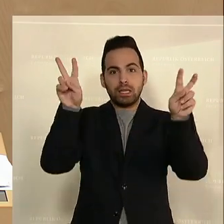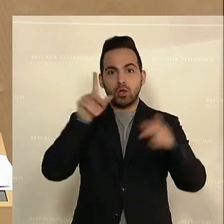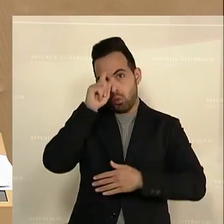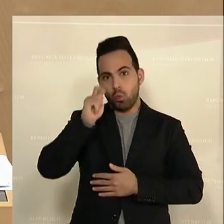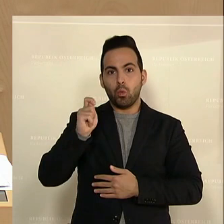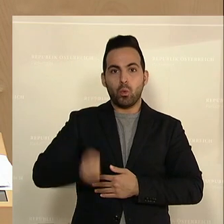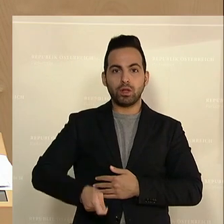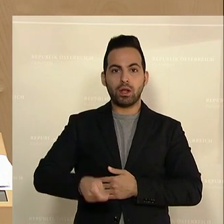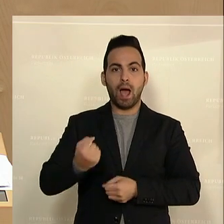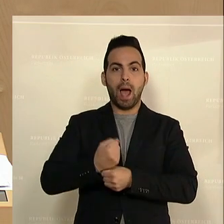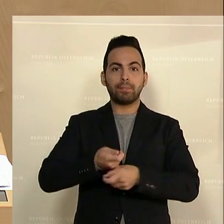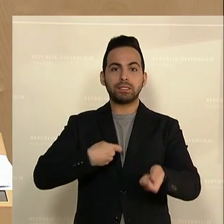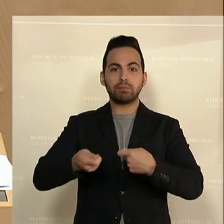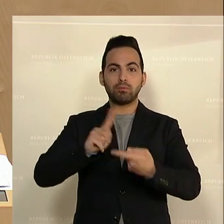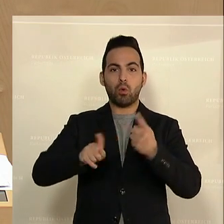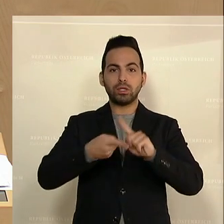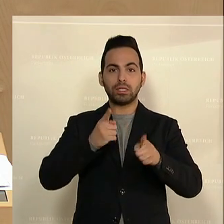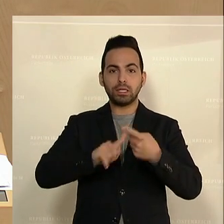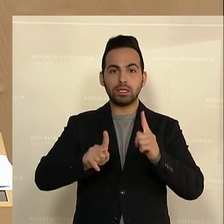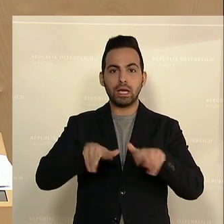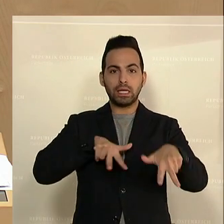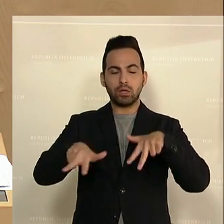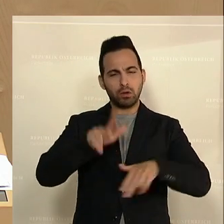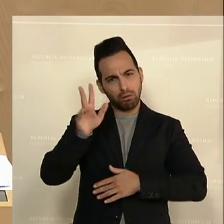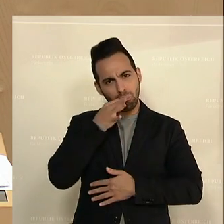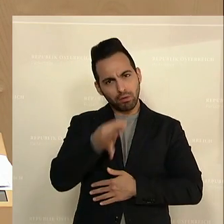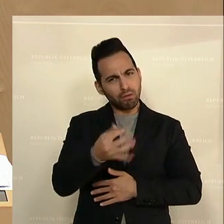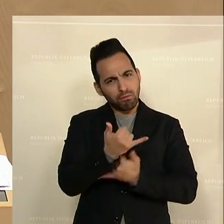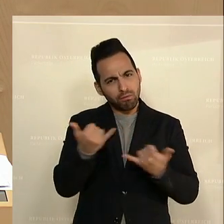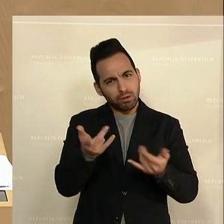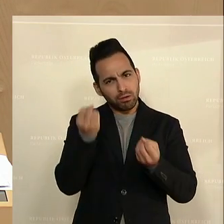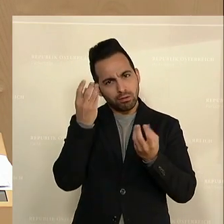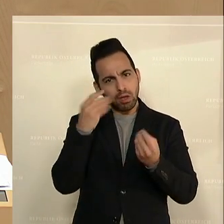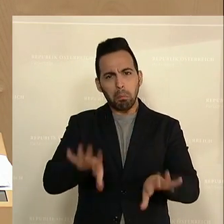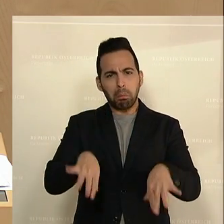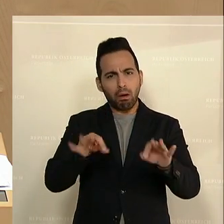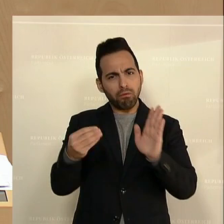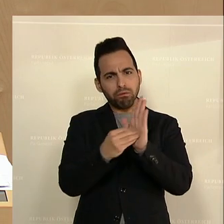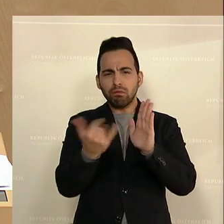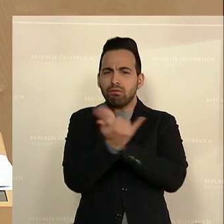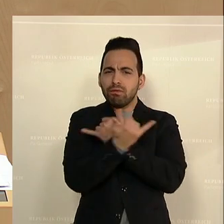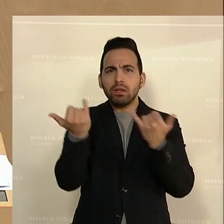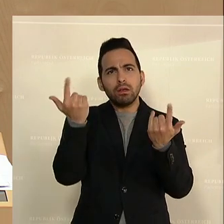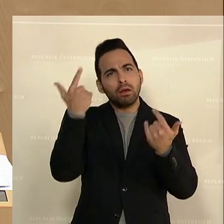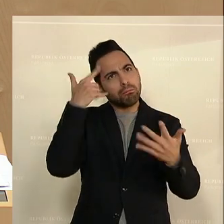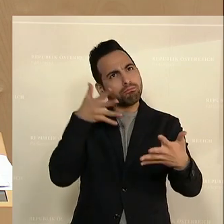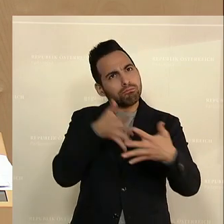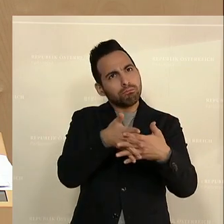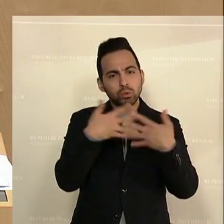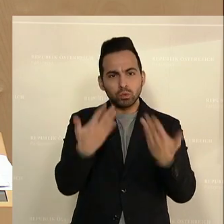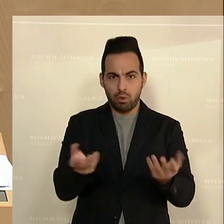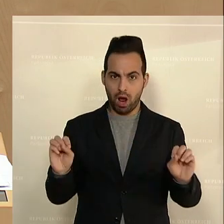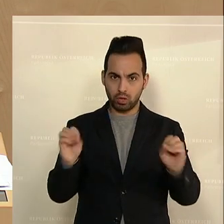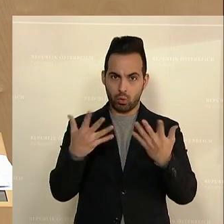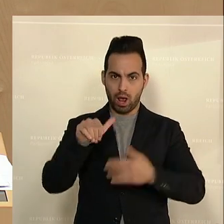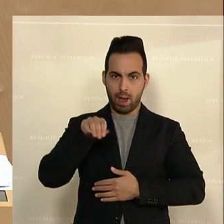Urteil für die Arbeitsmarktpolitik der Regierung herbei. Und ich frage Sie, wie kommen Sie denn bitte zu diesem Befund? Wie kommen Sie zu diesem Befund, wenn ich mir die